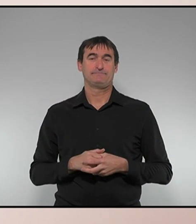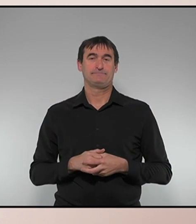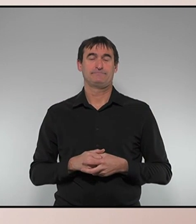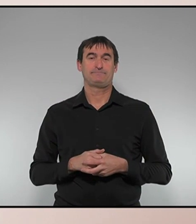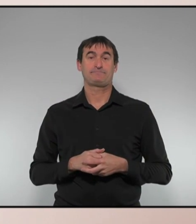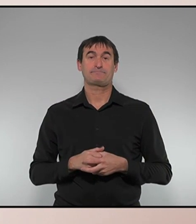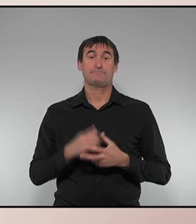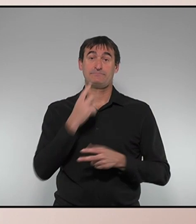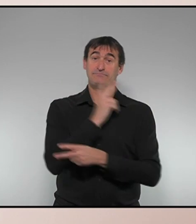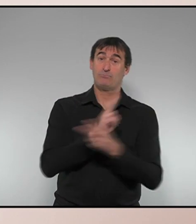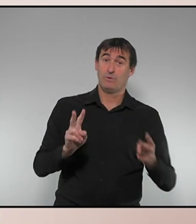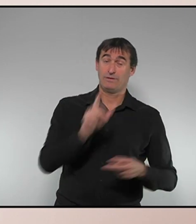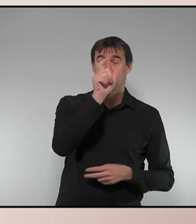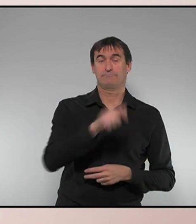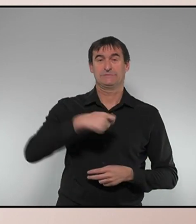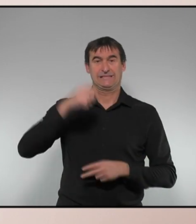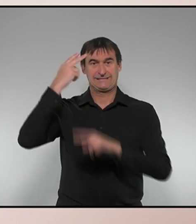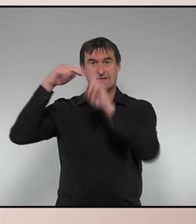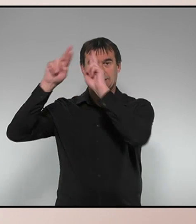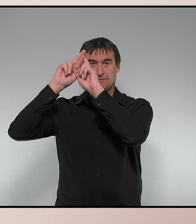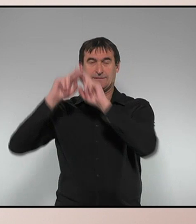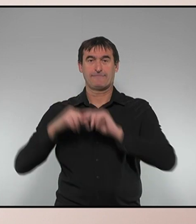Per respondre té la paraula el president de la Generalitat.